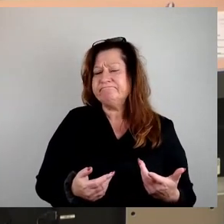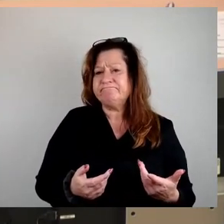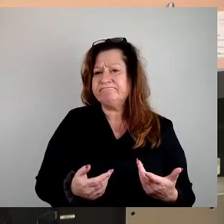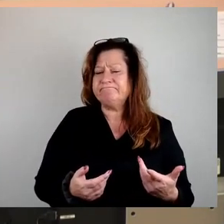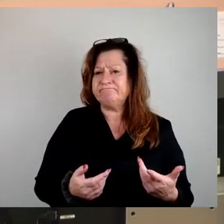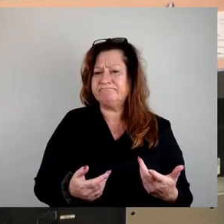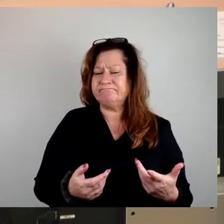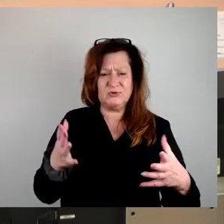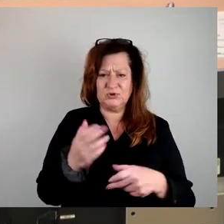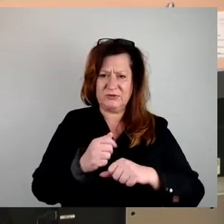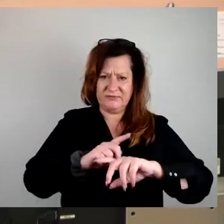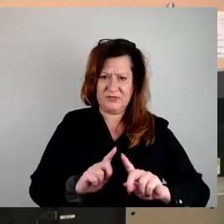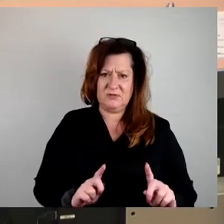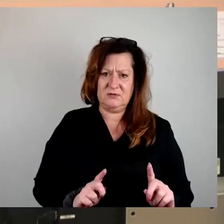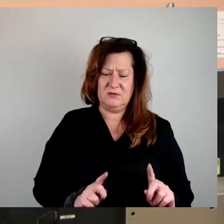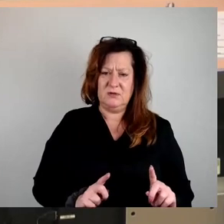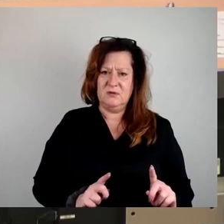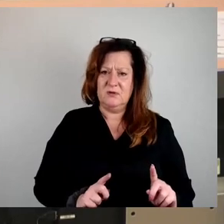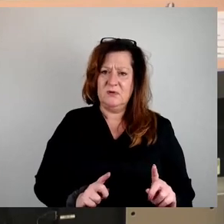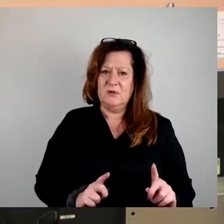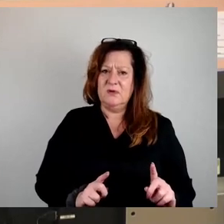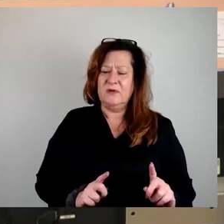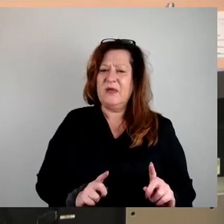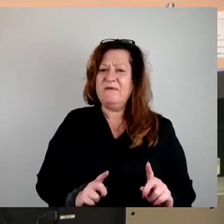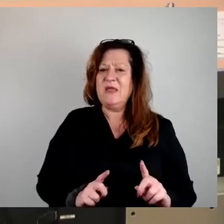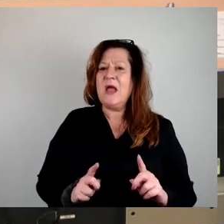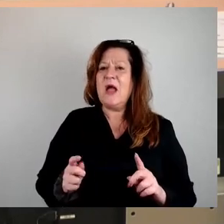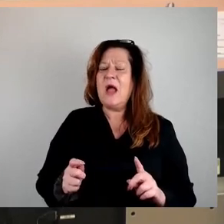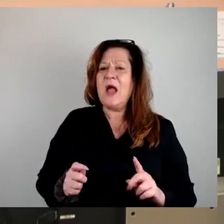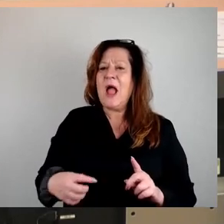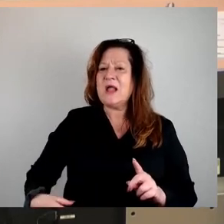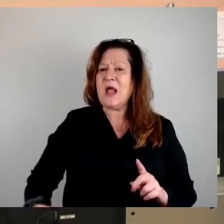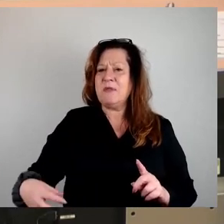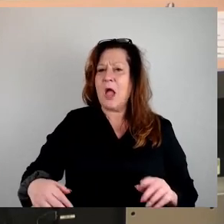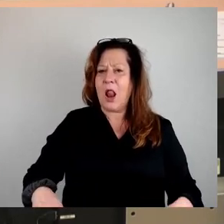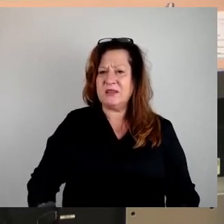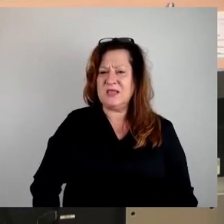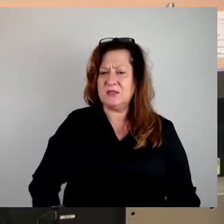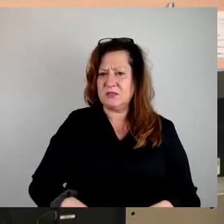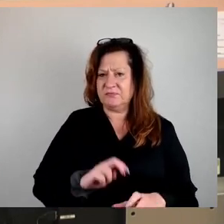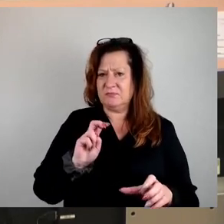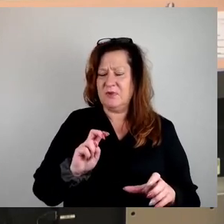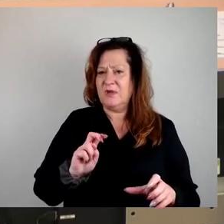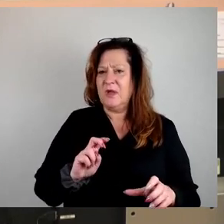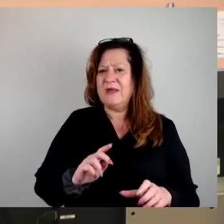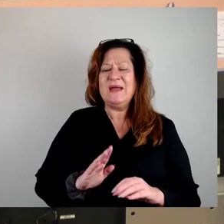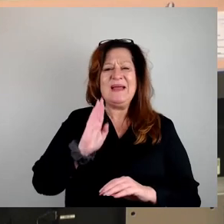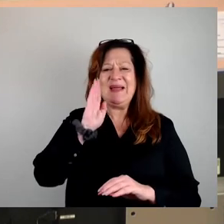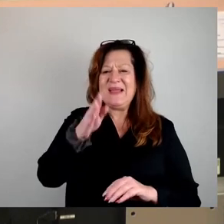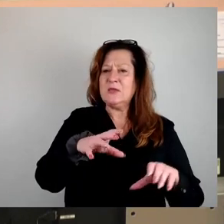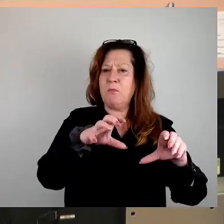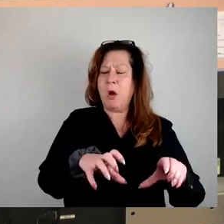dass wir aus dem Kapitaldienst raus sind. Es fließt weiter Geld Richtung Banken, Richtung Fonds, Richtung